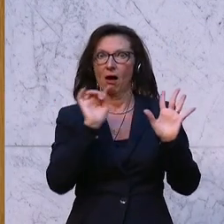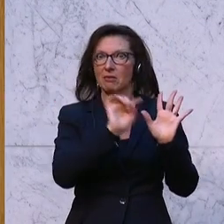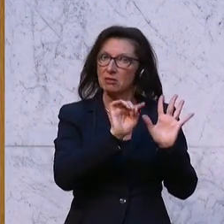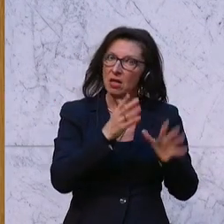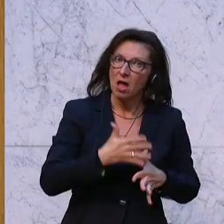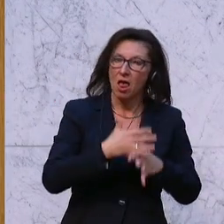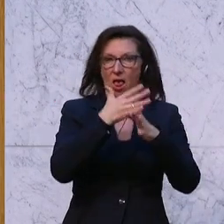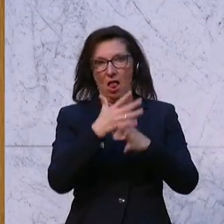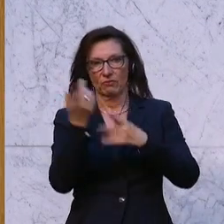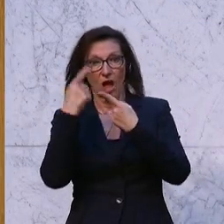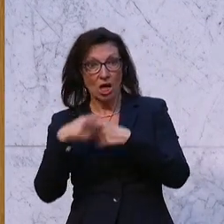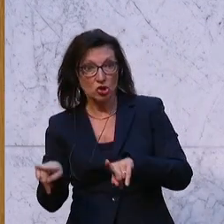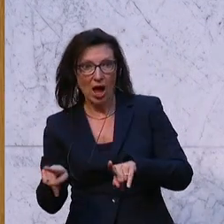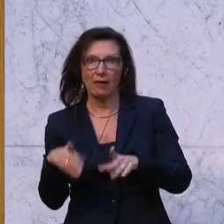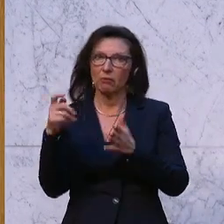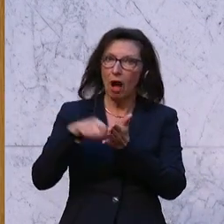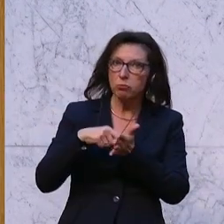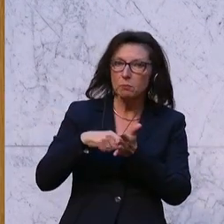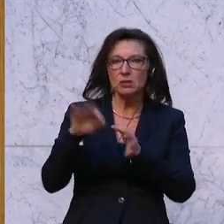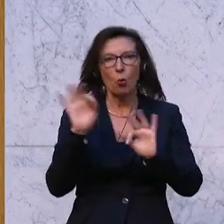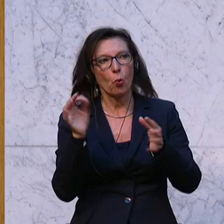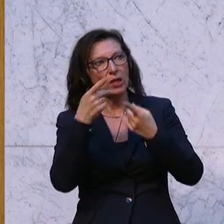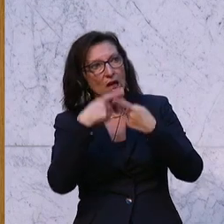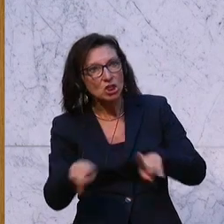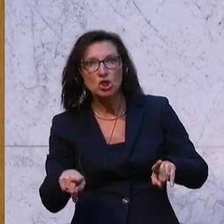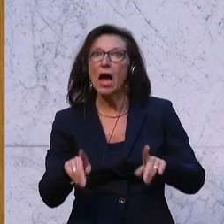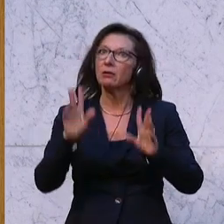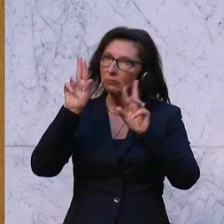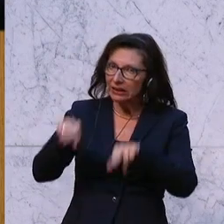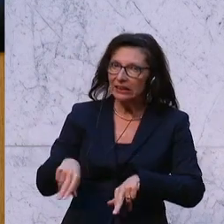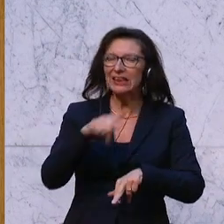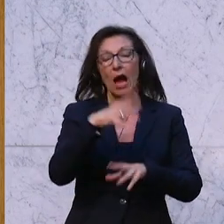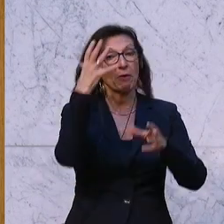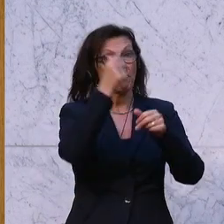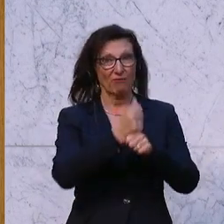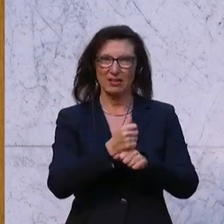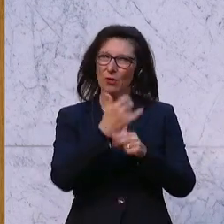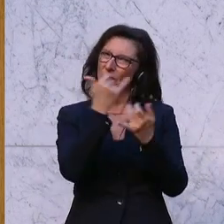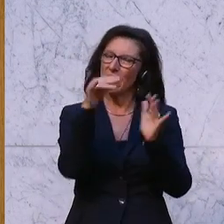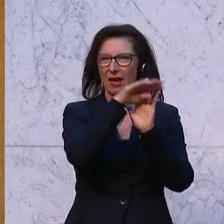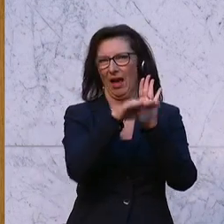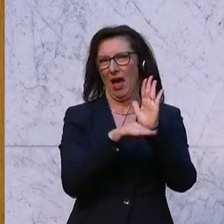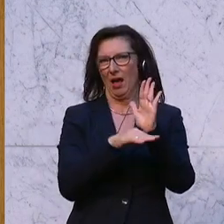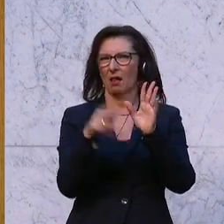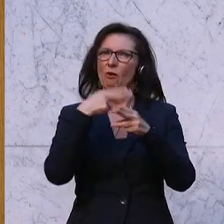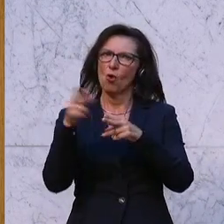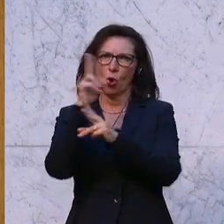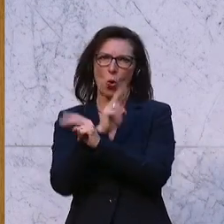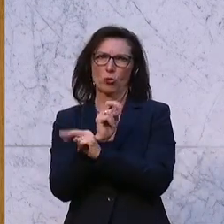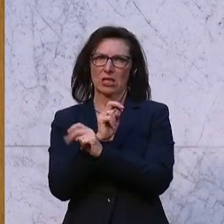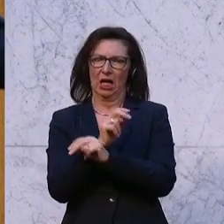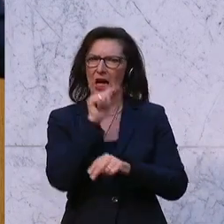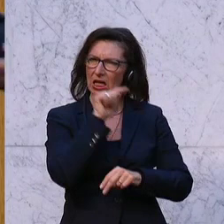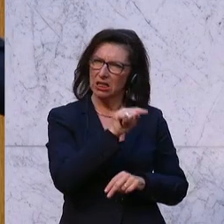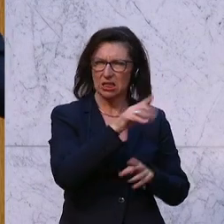revidiert werden mussten letztendlich, aber immer wieder diese Verfassung es war, die den Rechtsrahmen für diese Republik eigentlich gebildet hat.